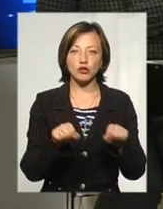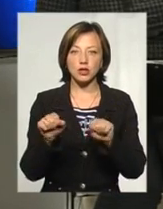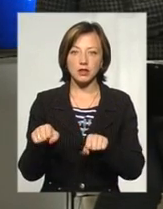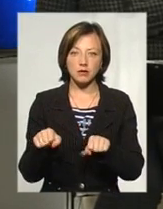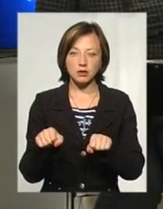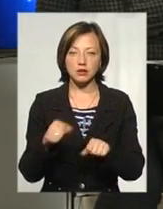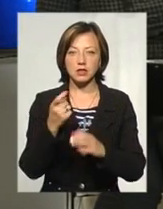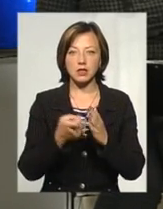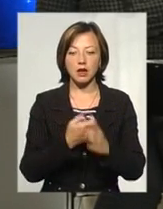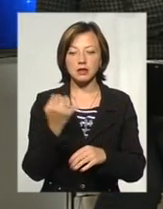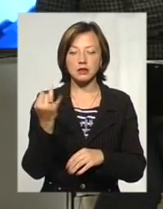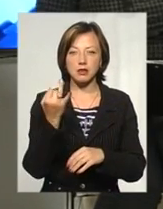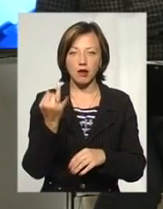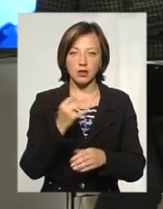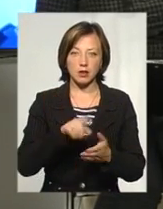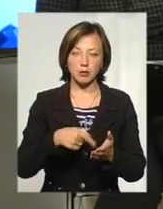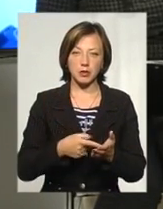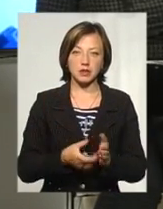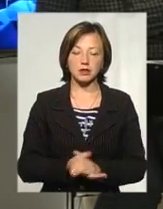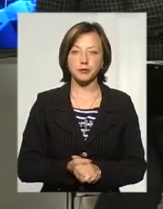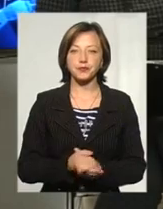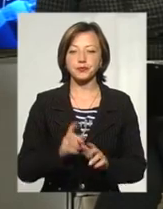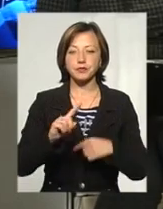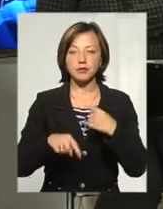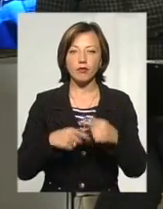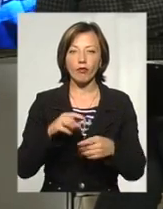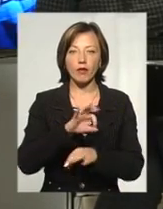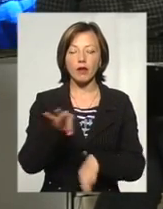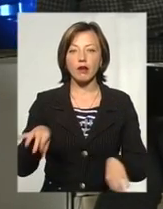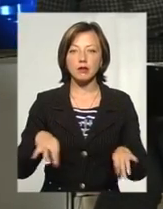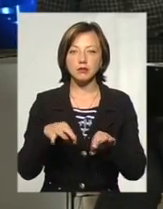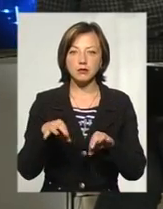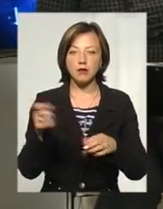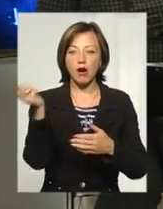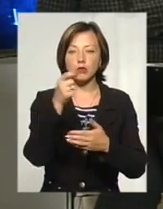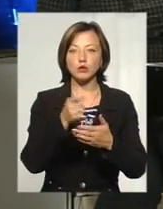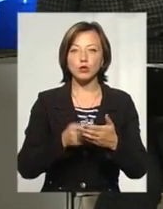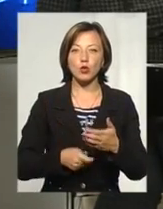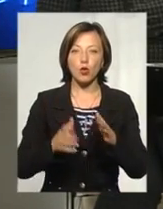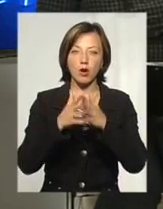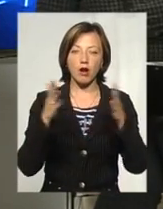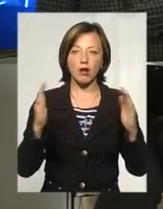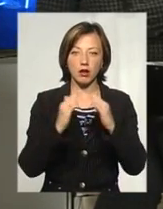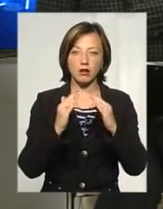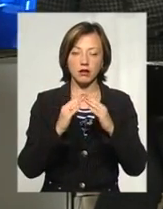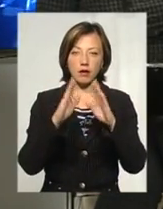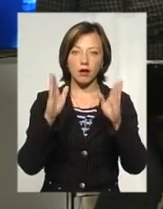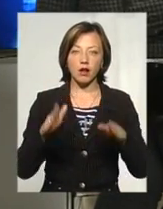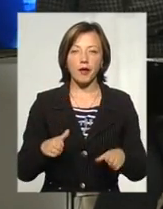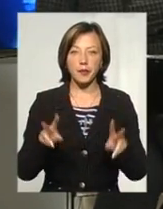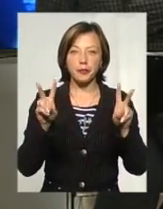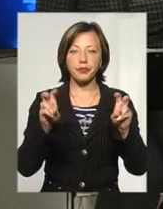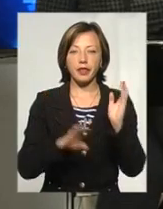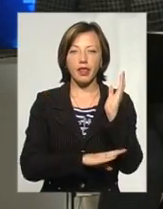знати більше про цікавинки міста. Наступний проєкт – це «Мурал дерева мрій». Він передбачає так само